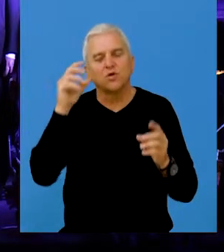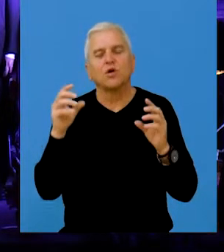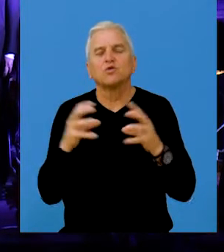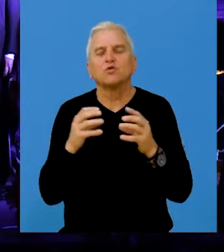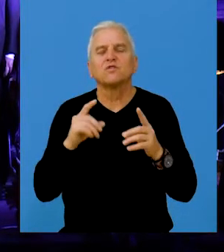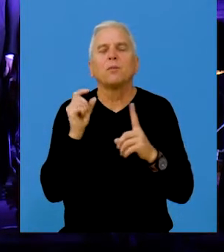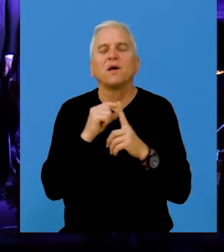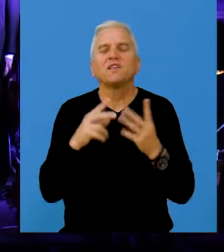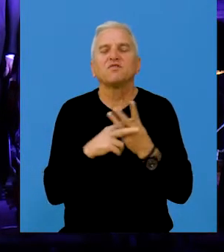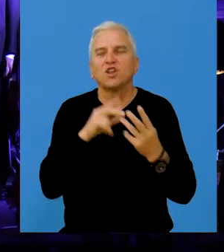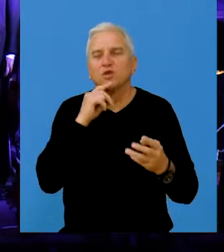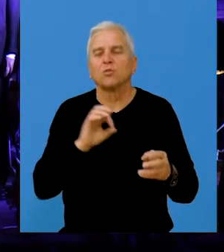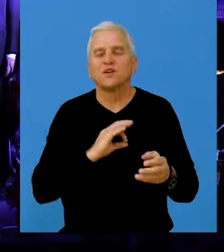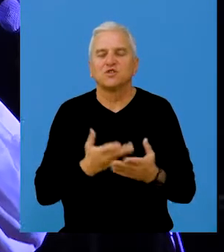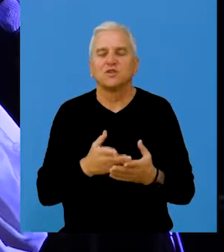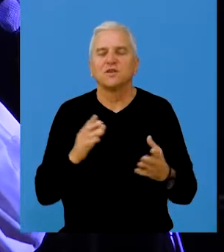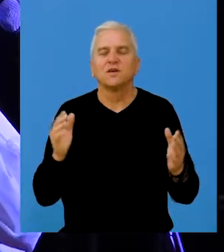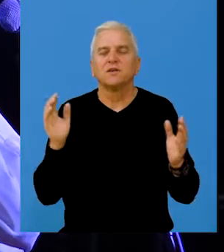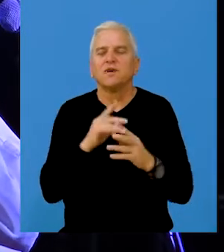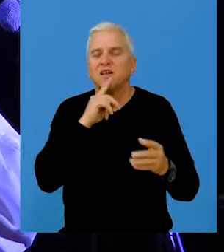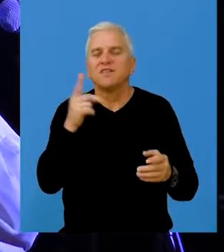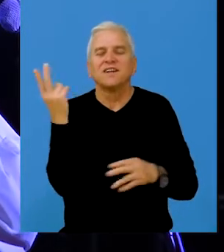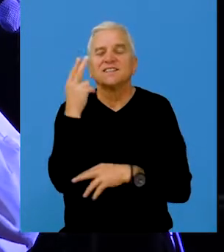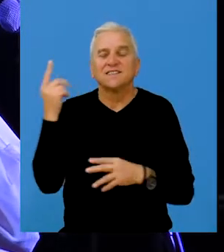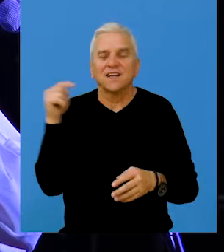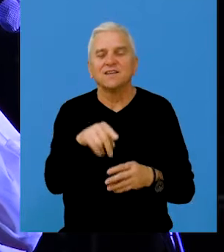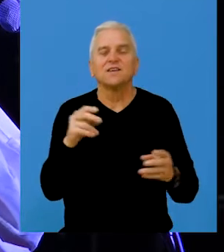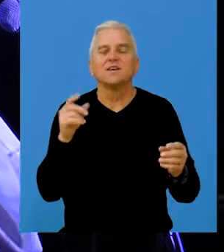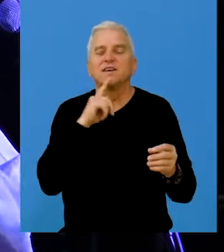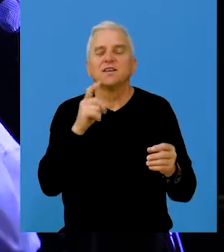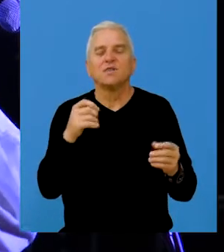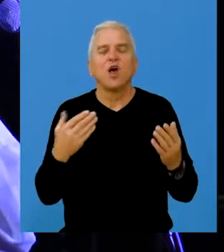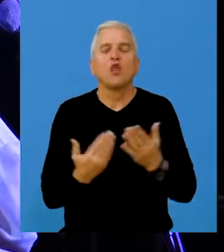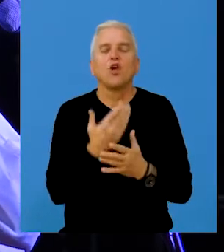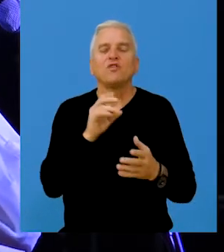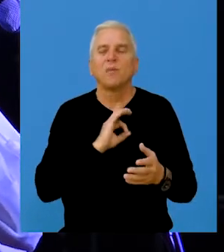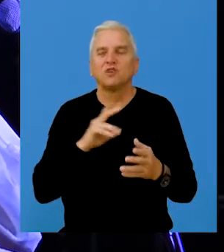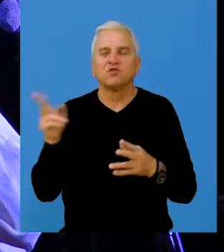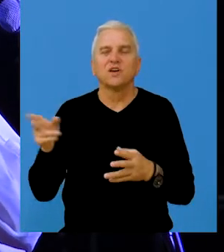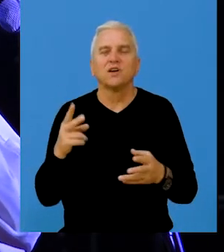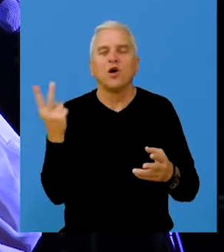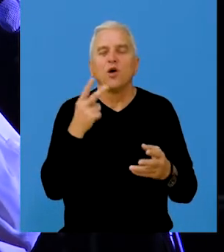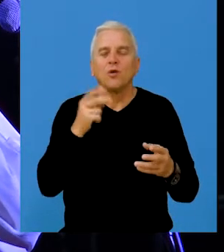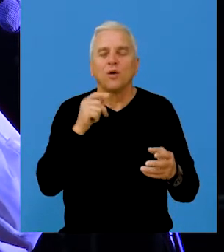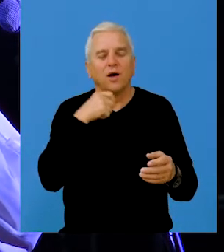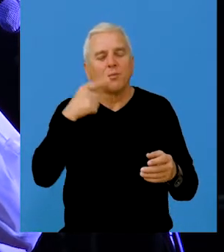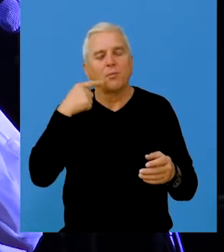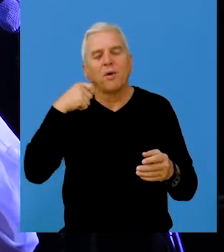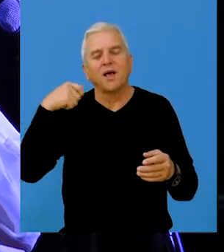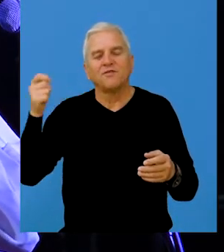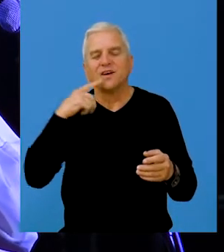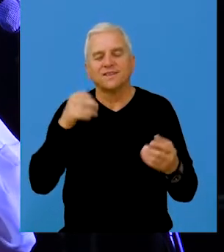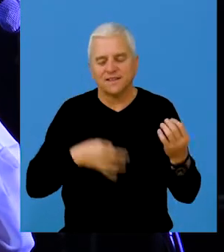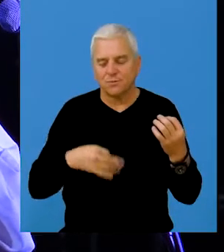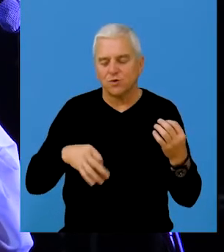kulturnom društvu Petefi Šandor iz Bečeja, Vanja Ilijević Renjanina i Bela Mičik iz Novog Bečeja, obojice solisti na